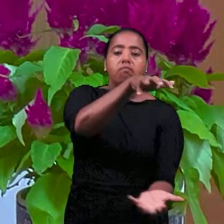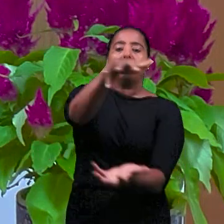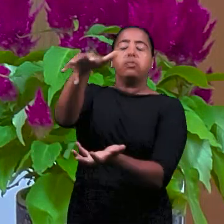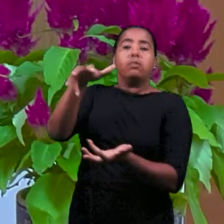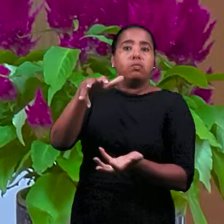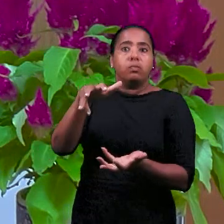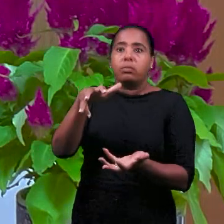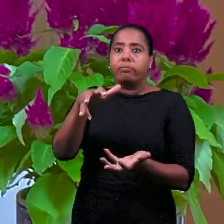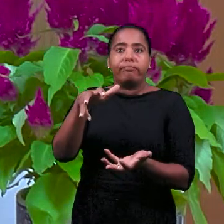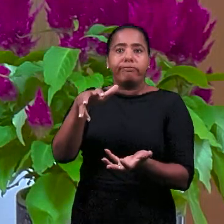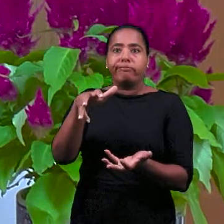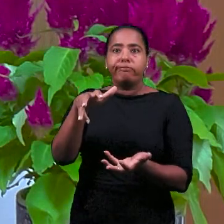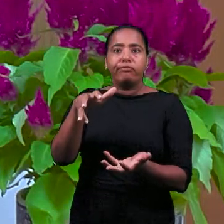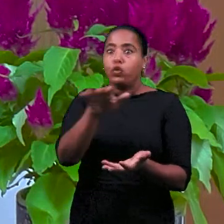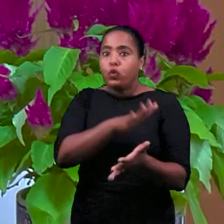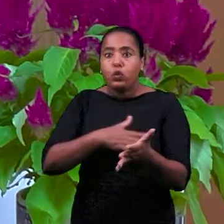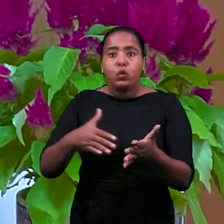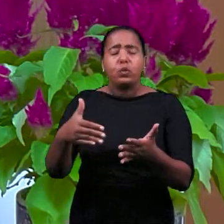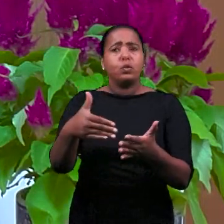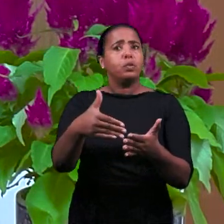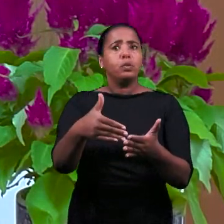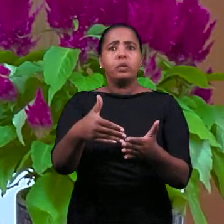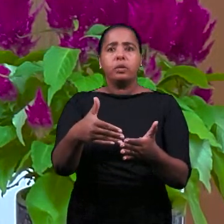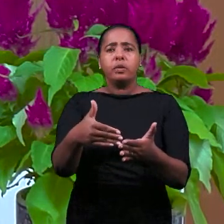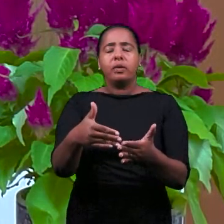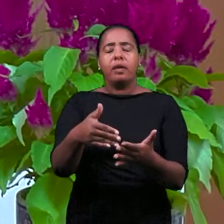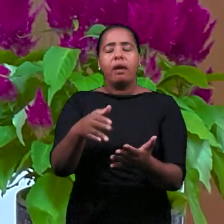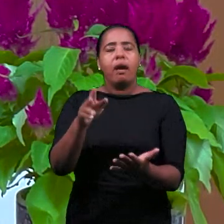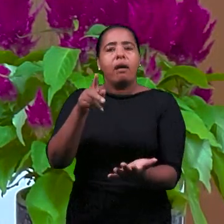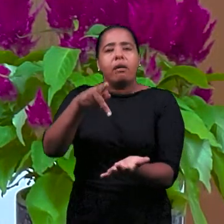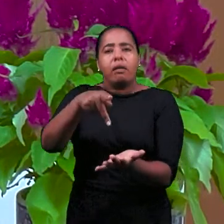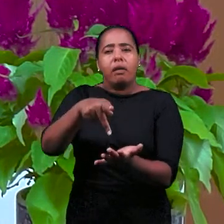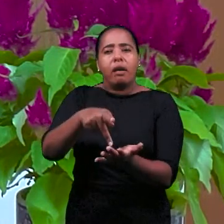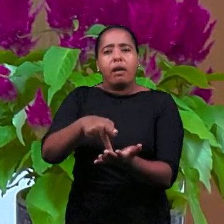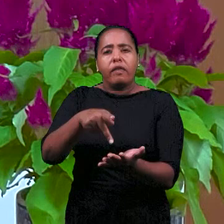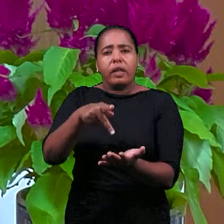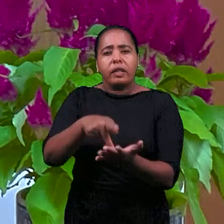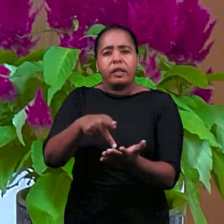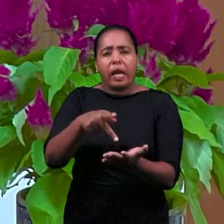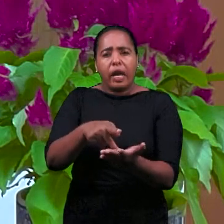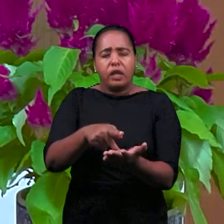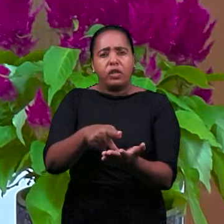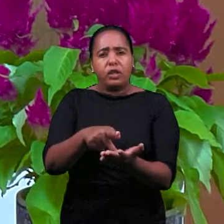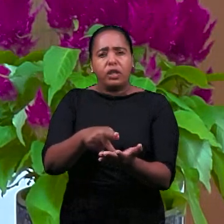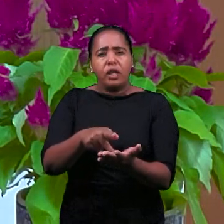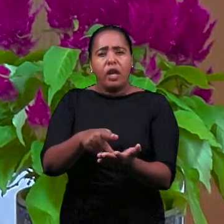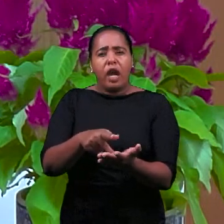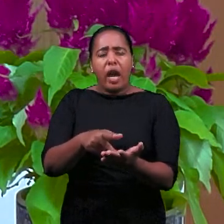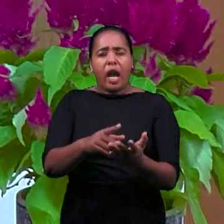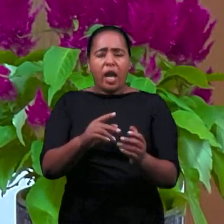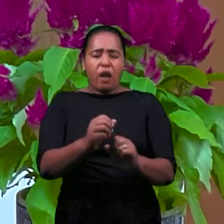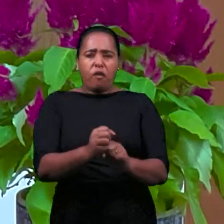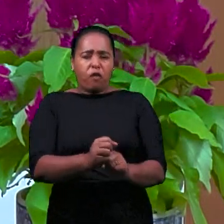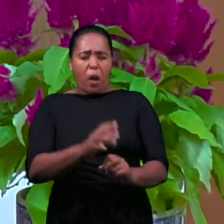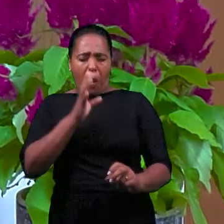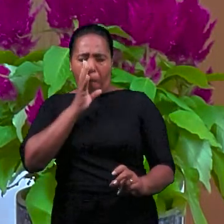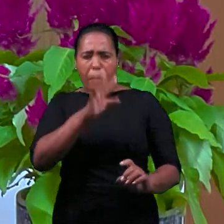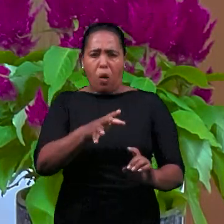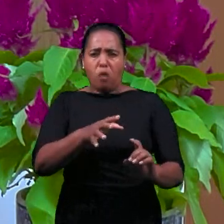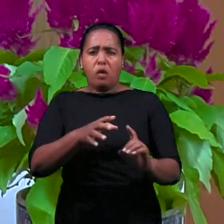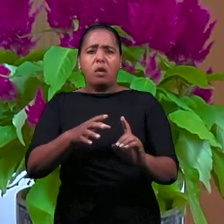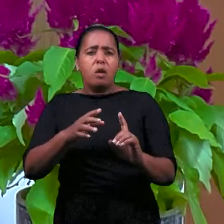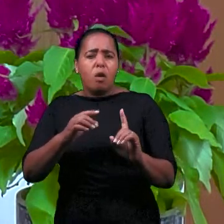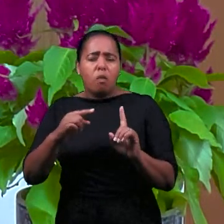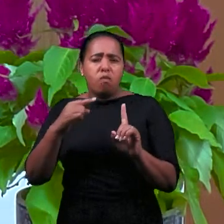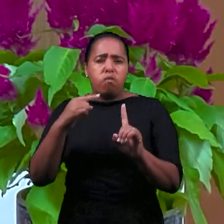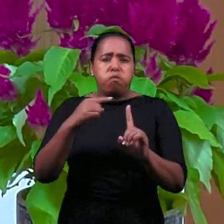сегодня существует. Почему? Потому что истина была распита для многих, как